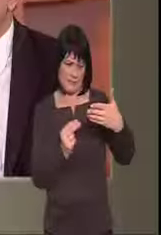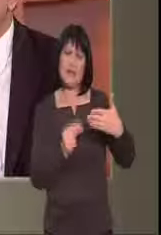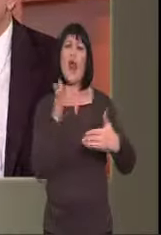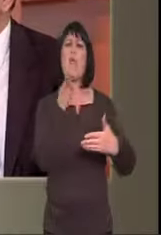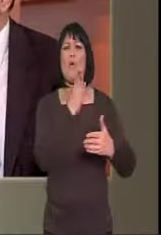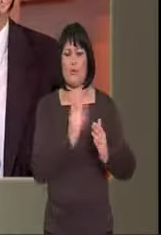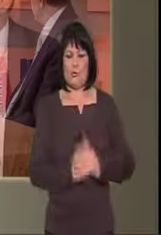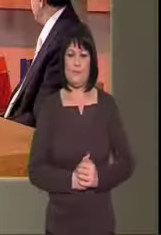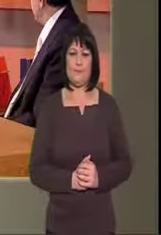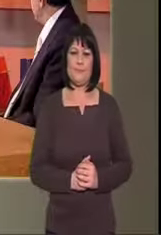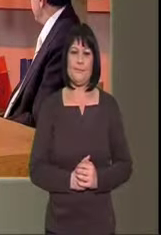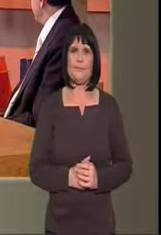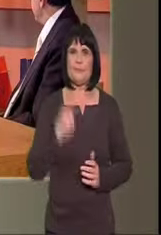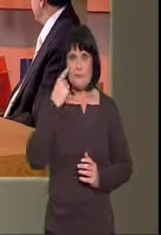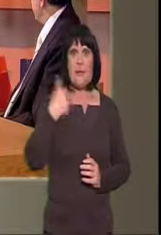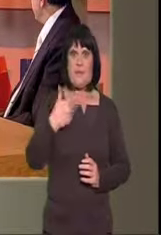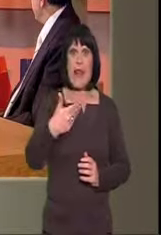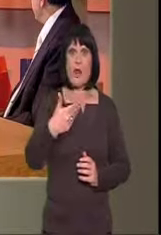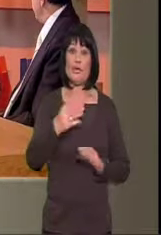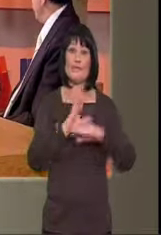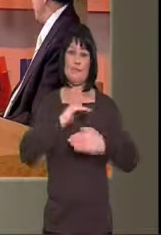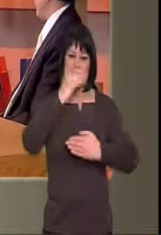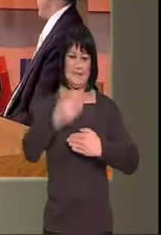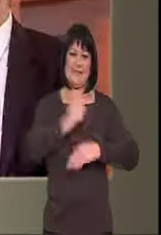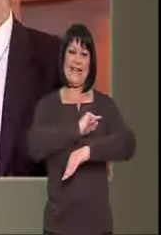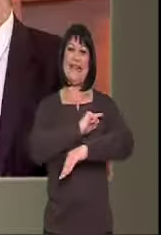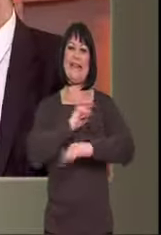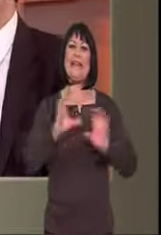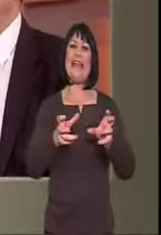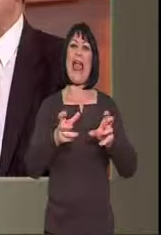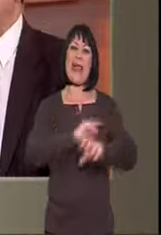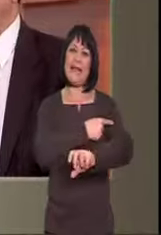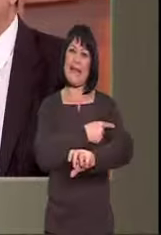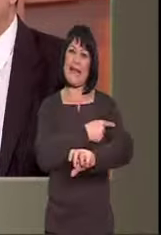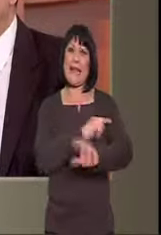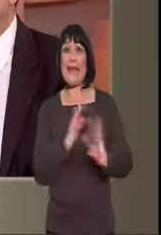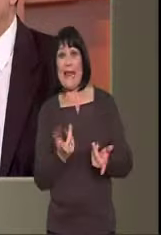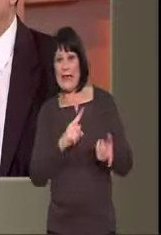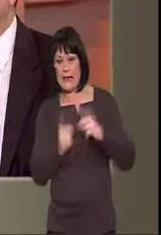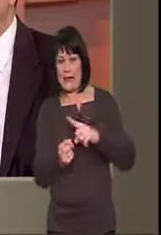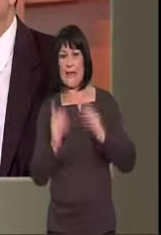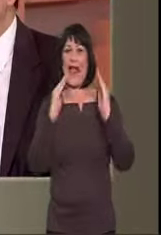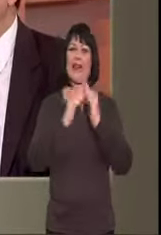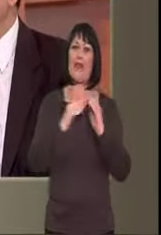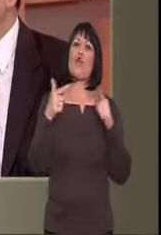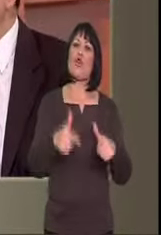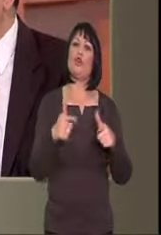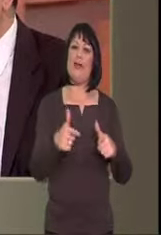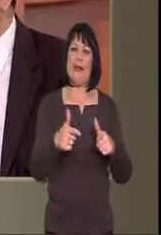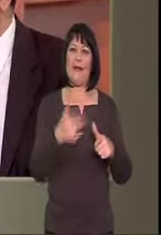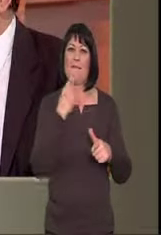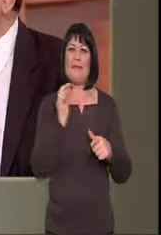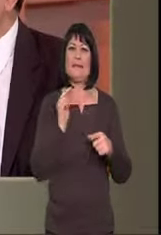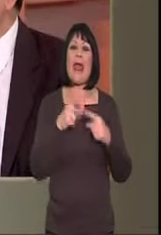Η κατοίκονος ηλία είναι το μέλλον της τηλεατρικής το ανάποδο? Κοιτάξτε, η τηλεατρική είναι ένα εργαλείο